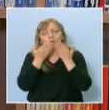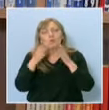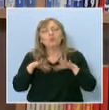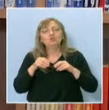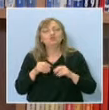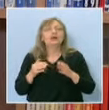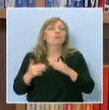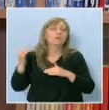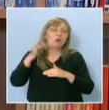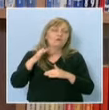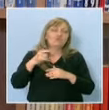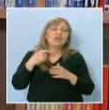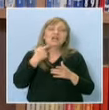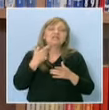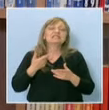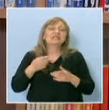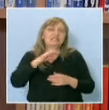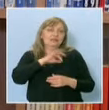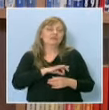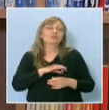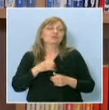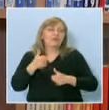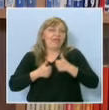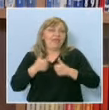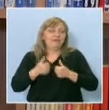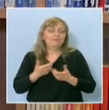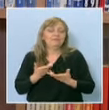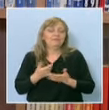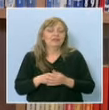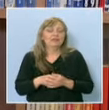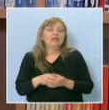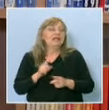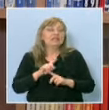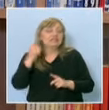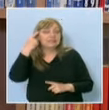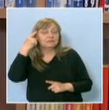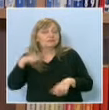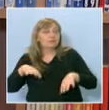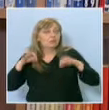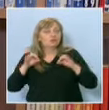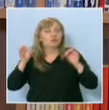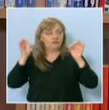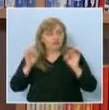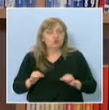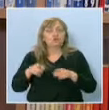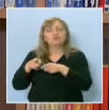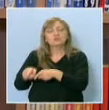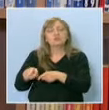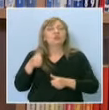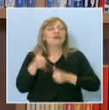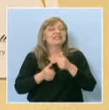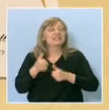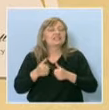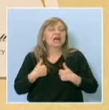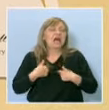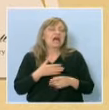уча повече, за да се класирам. Просто не съм се подготвял конкретно за състезанието. Просто си